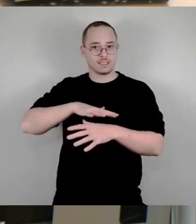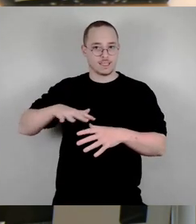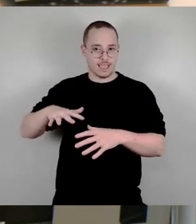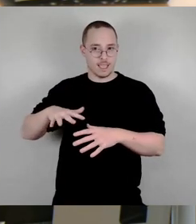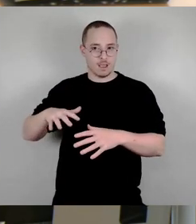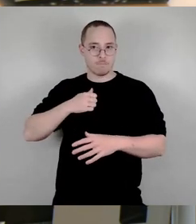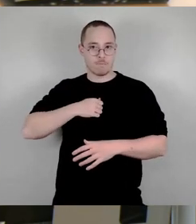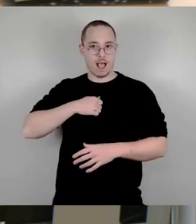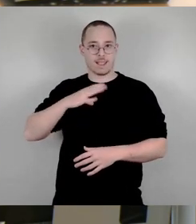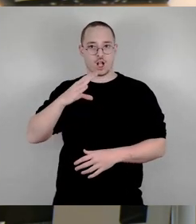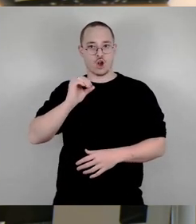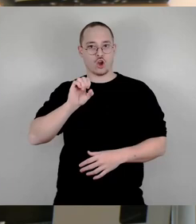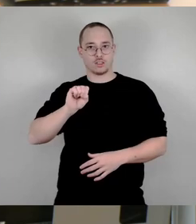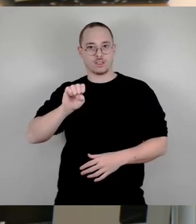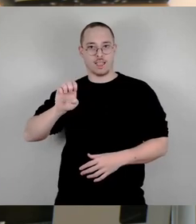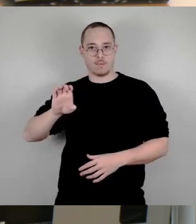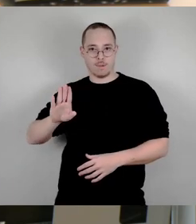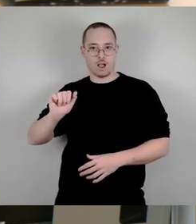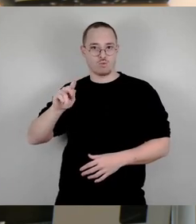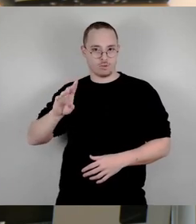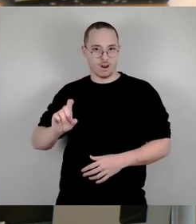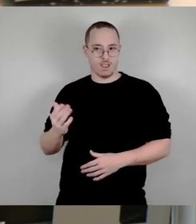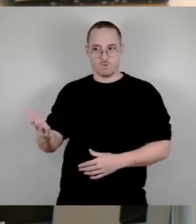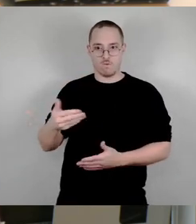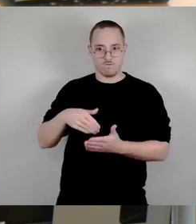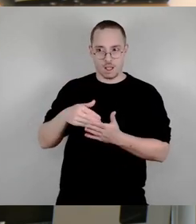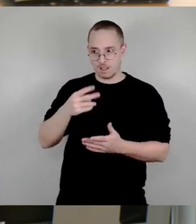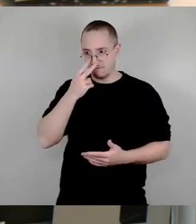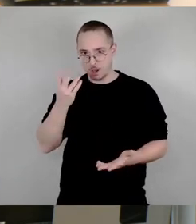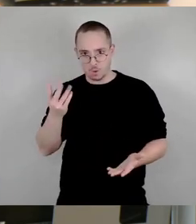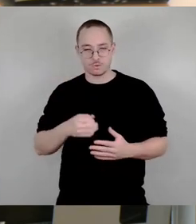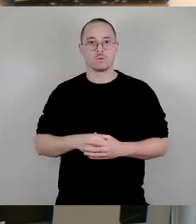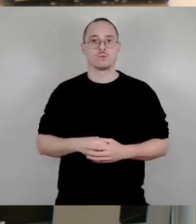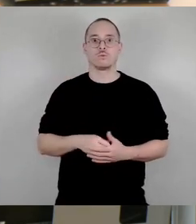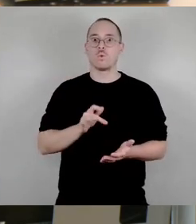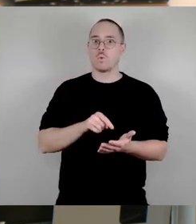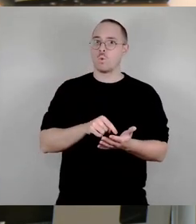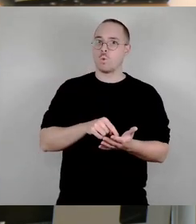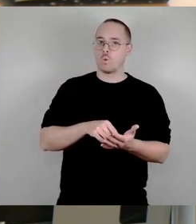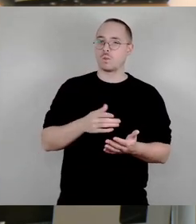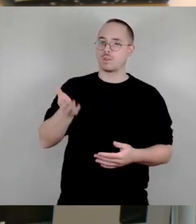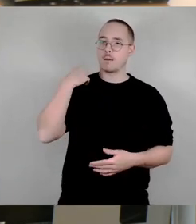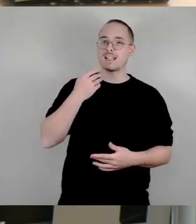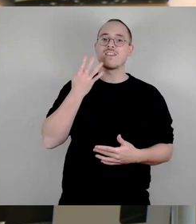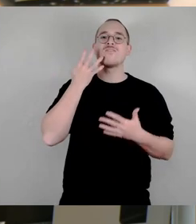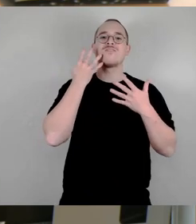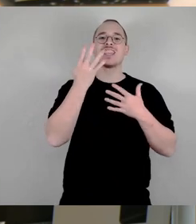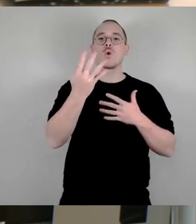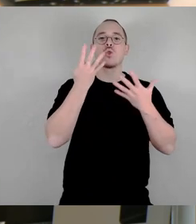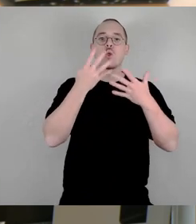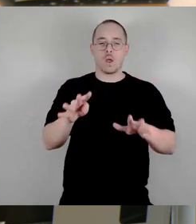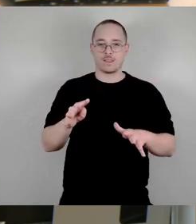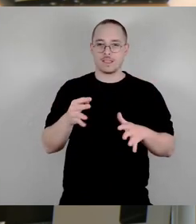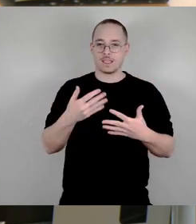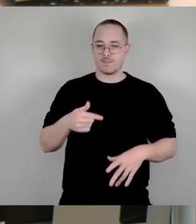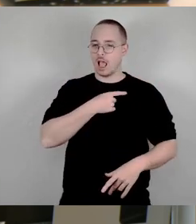1994 das Sachsenbad vorübergehend geschlossen wurde. Aus